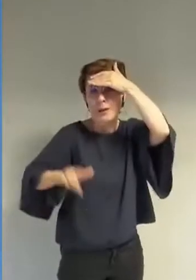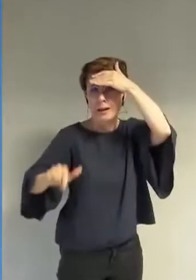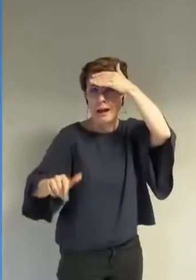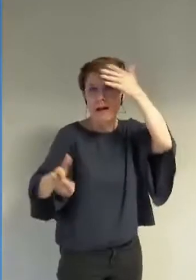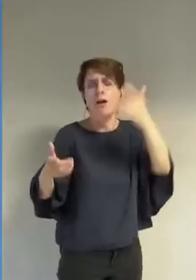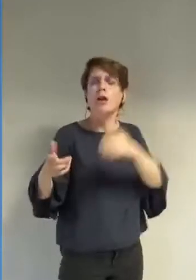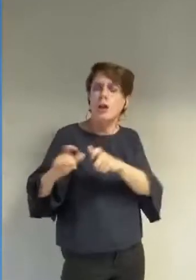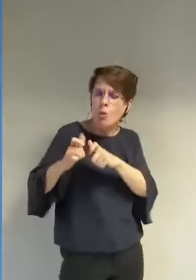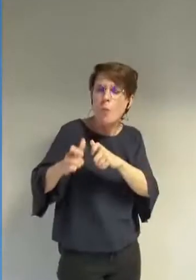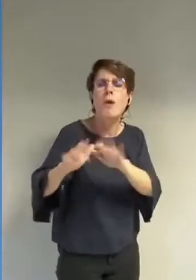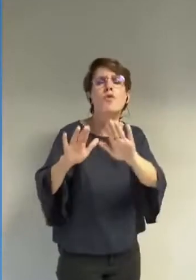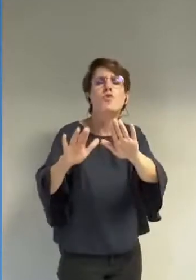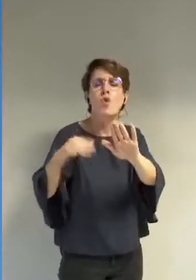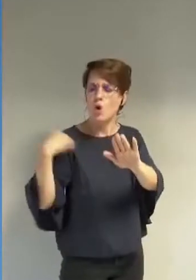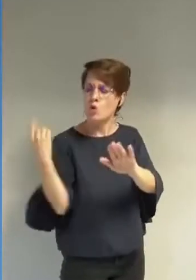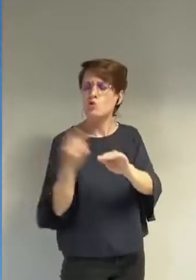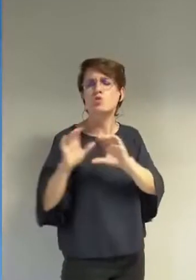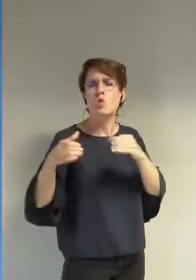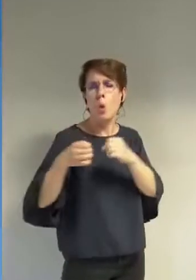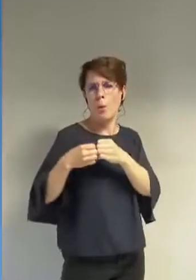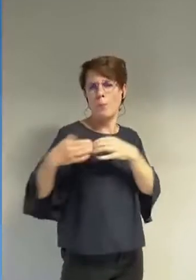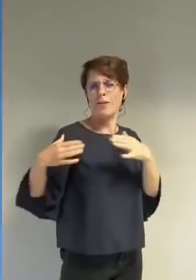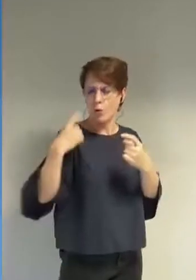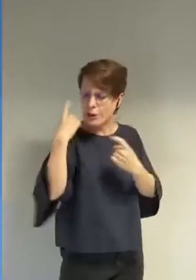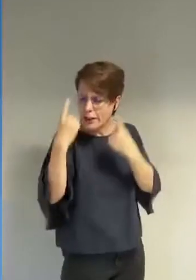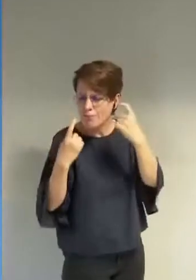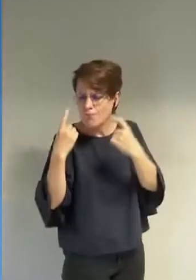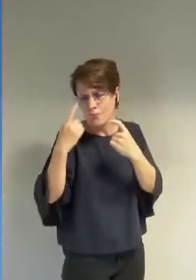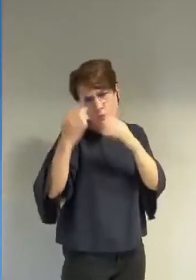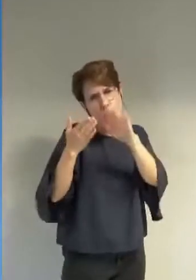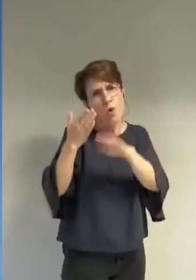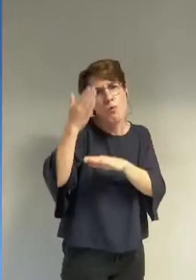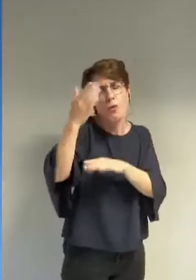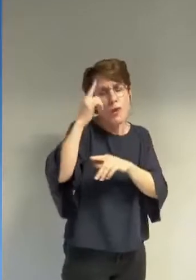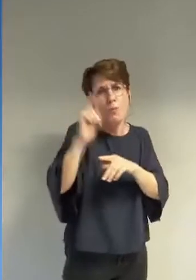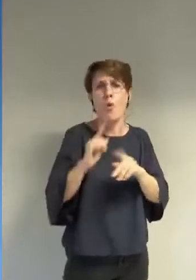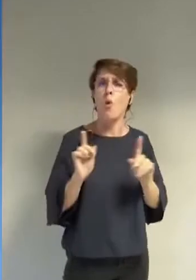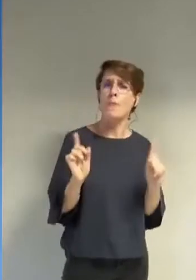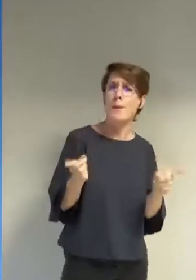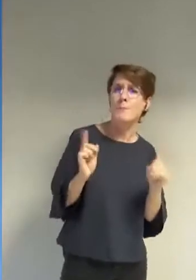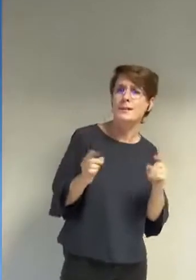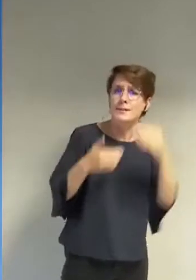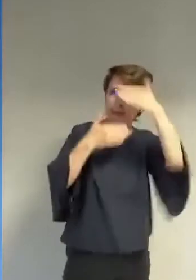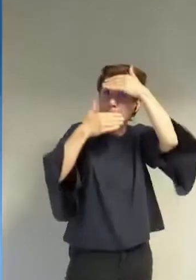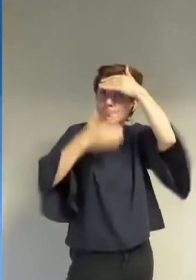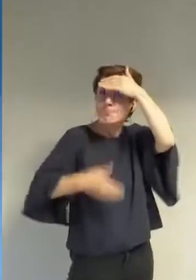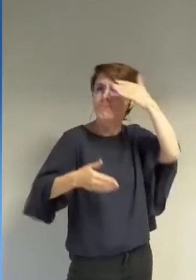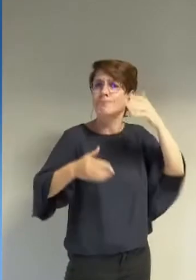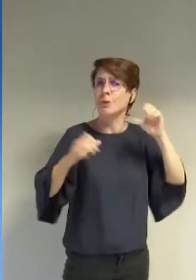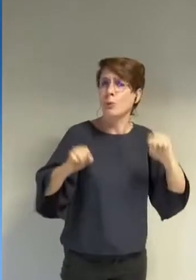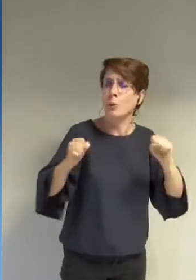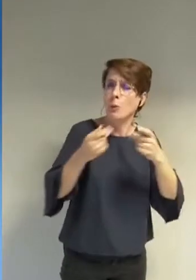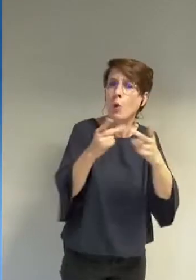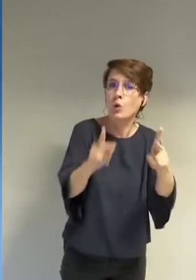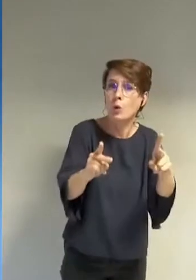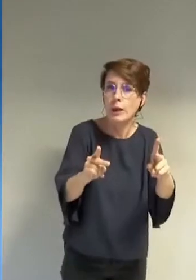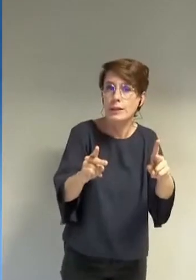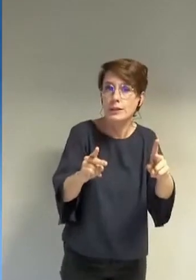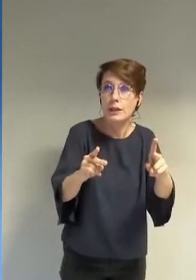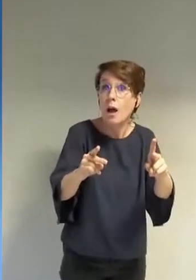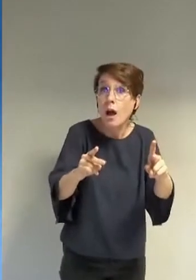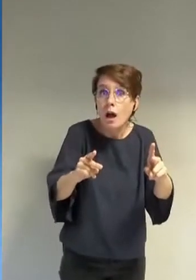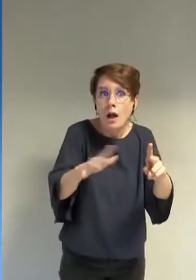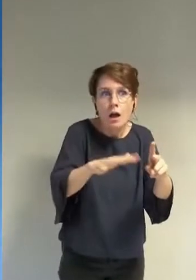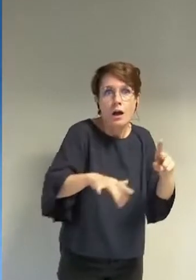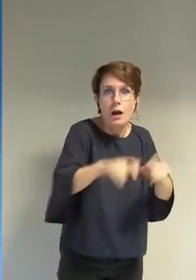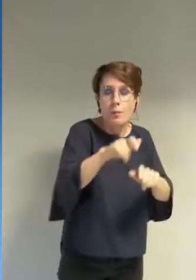est en cours au sein de sa majorité pour l'autorisation du Burkini dans les piscines de Grenoble l'inquiétude grandit dans les